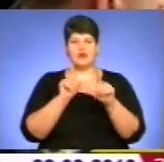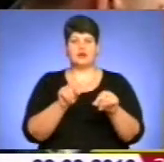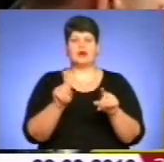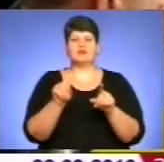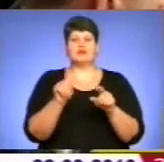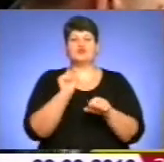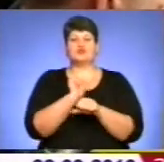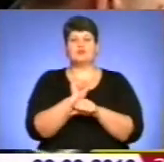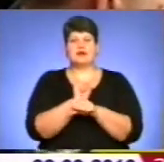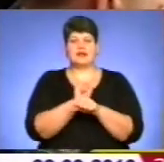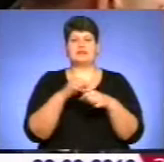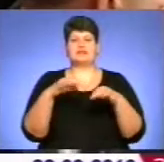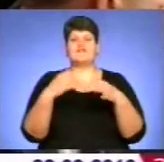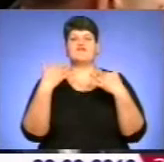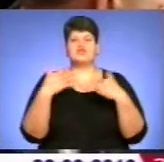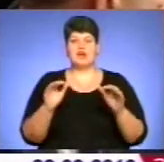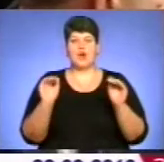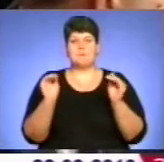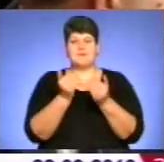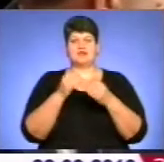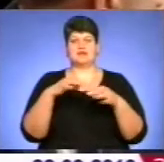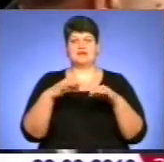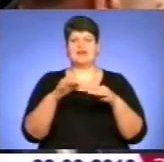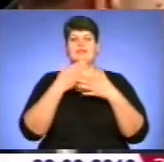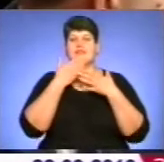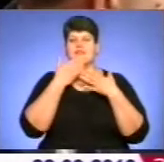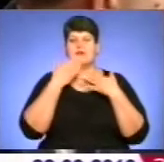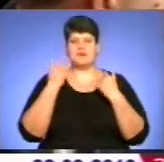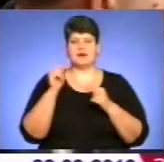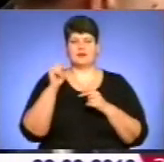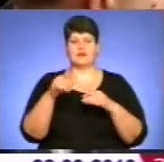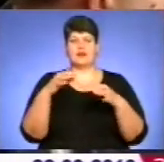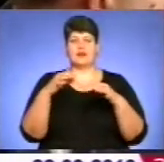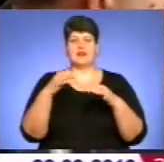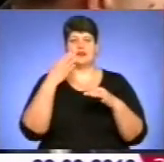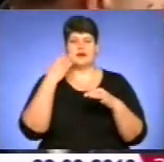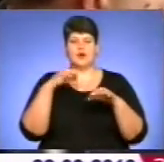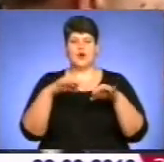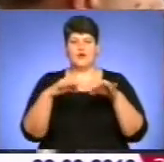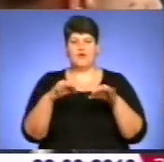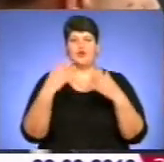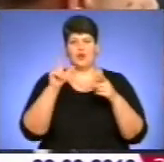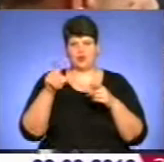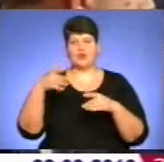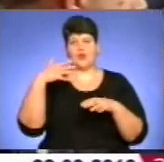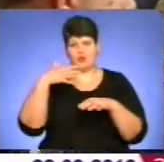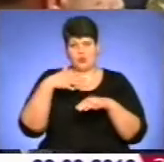зупинимо транспорт, він вже обмежений транспорт, то стільки немає легкового, як було раніше. Люди все-таки реагують на попередження.